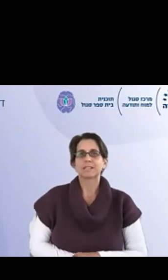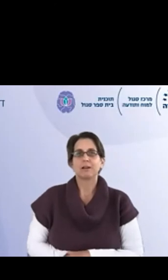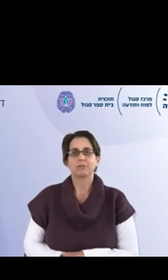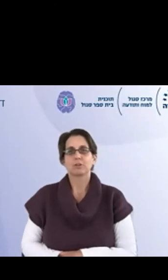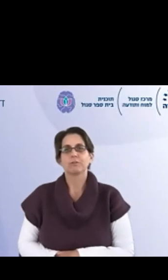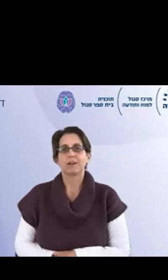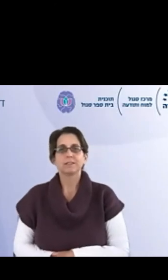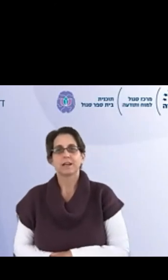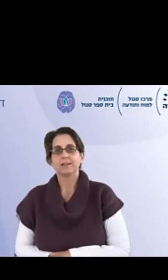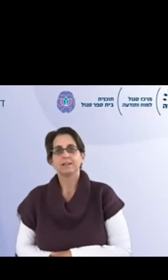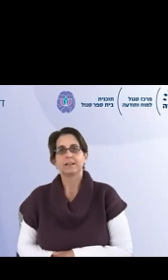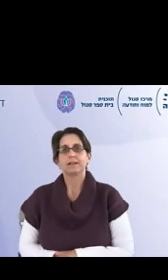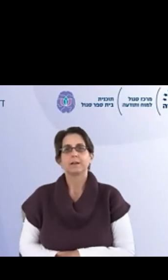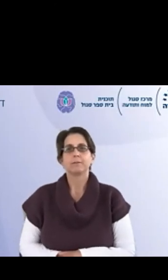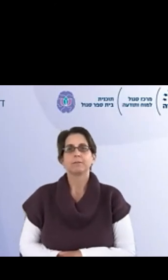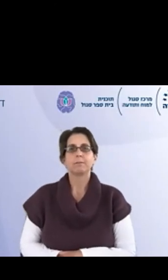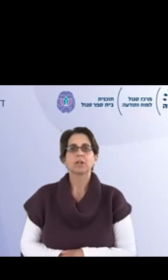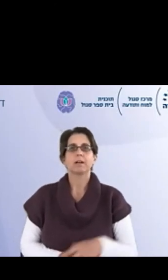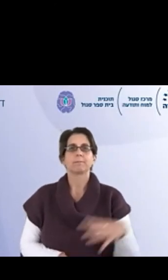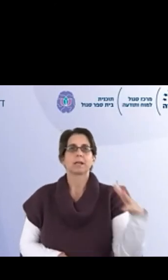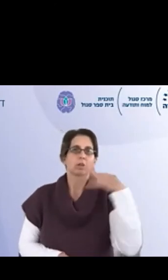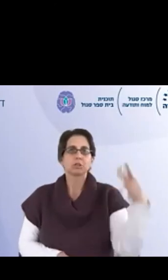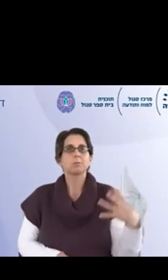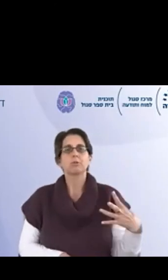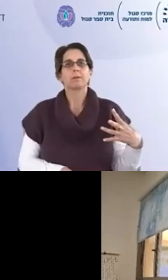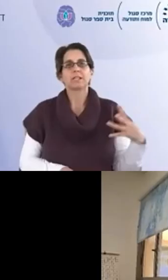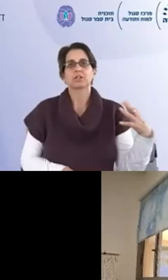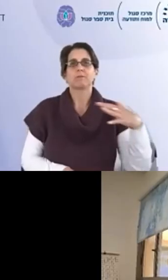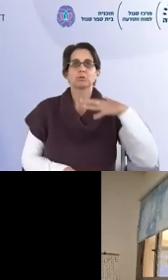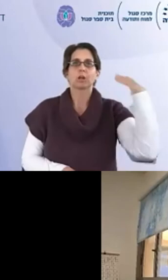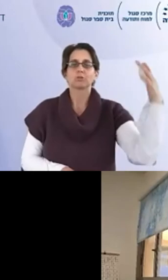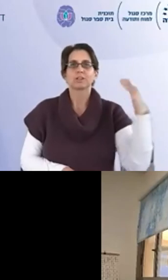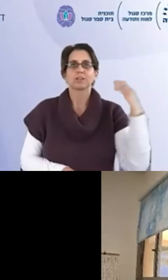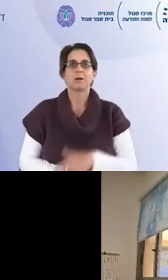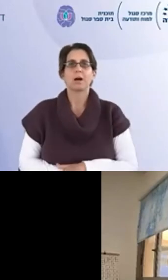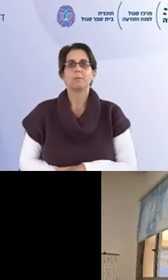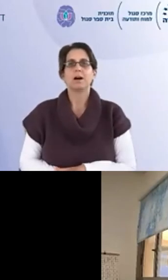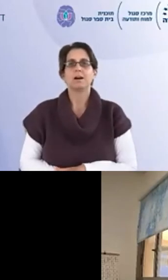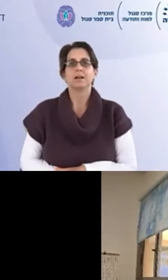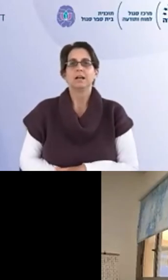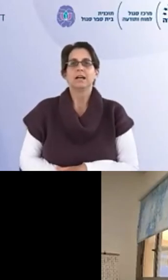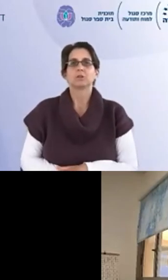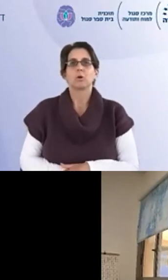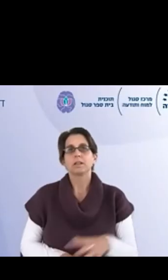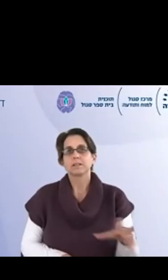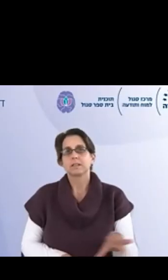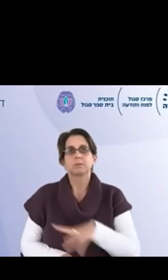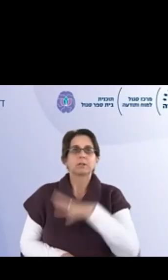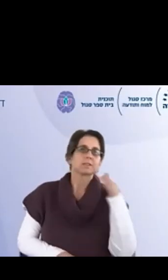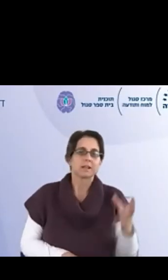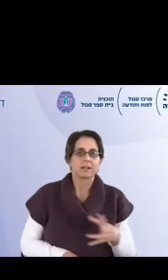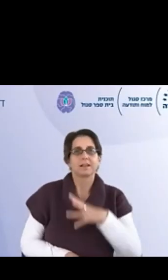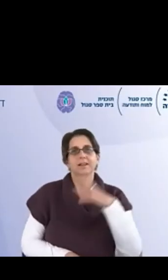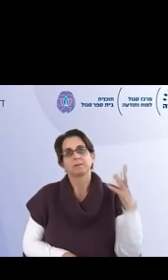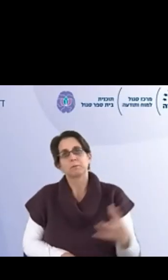אני רוצה להפנות לוונדה, והאמת שהשאלות שדיברנו עליהן עד עכשיו, היו שאלות יותר ככה ברמה התיאורטית,